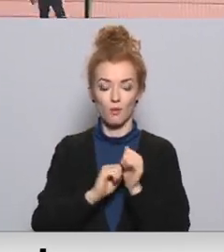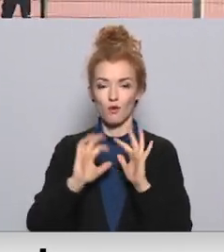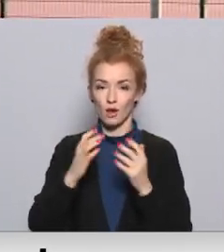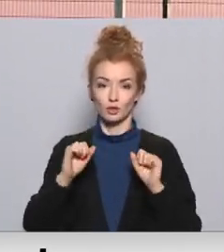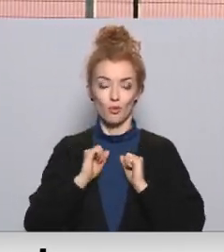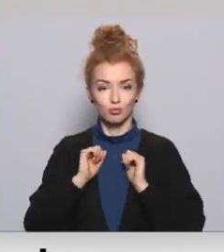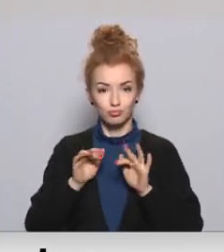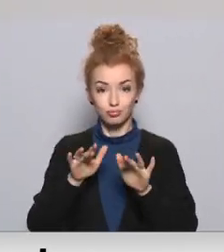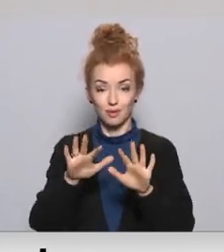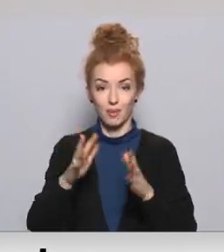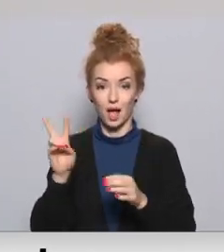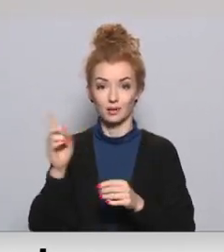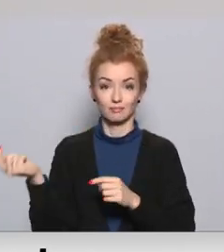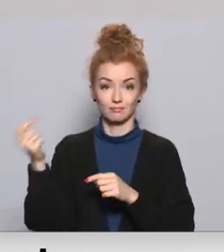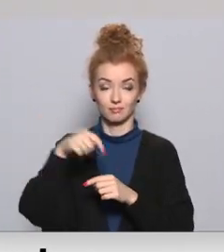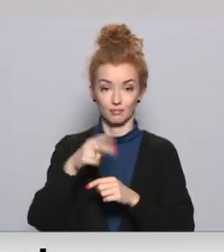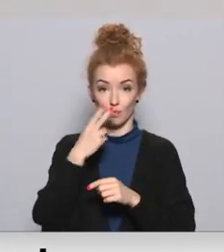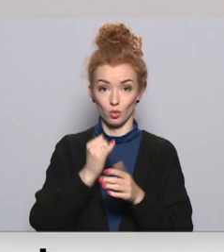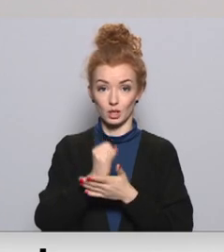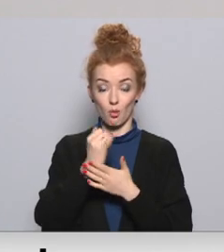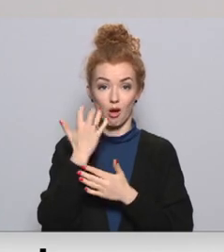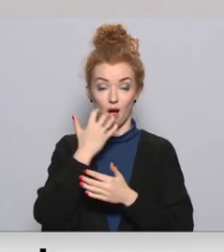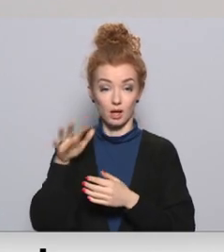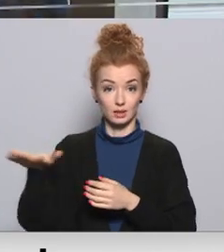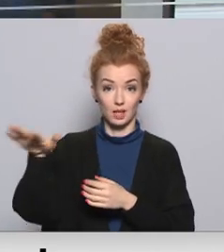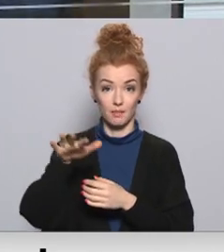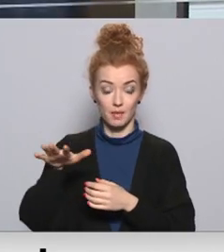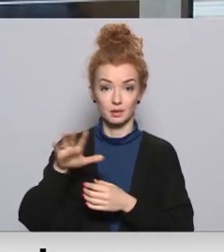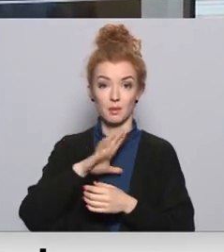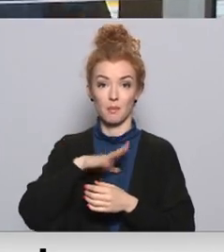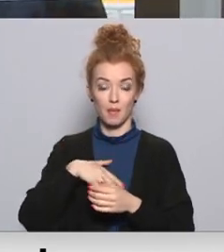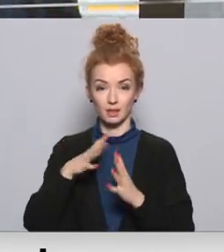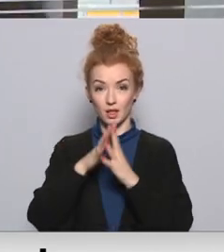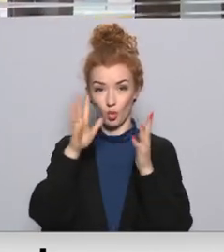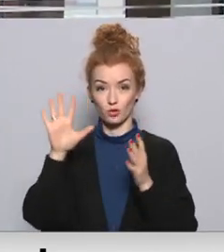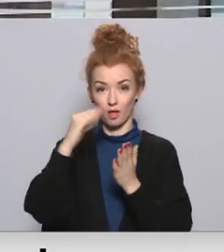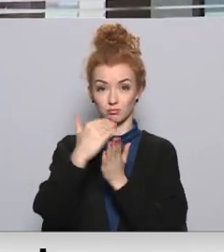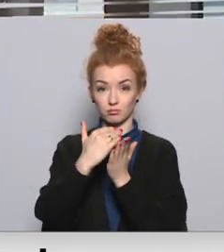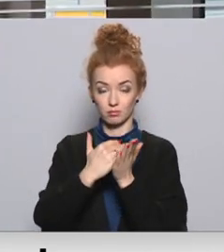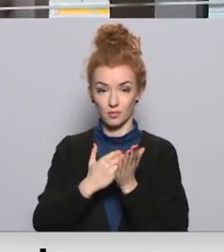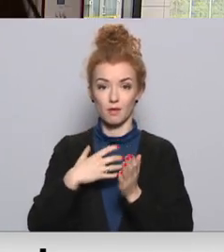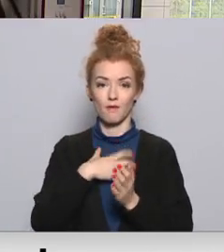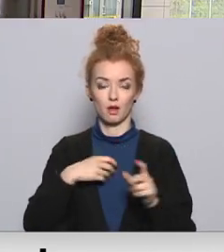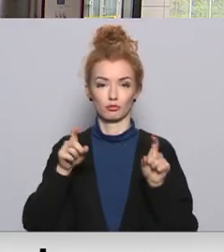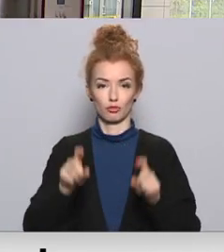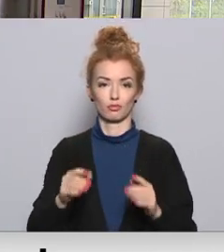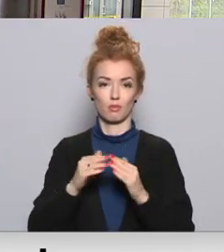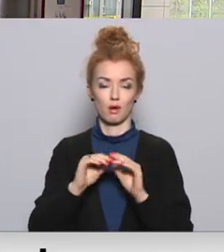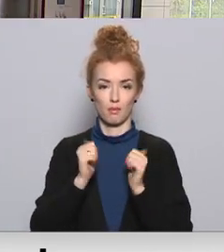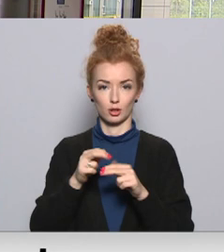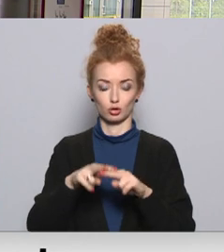Taču tiem, kuri atgriezīsies no ceļojuma ārzemēs, jāatceras, ka pēc daudzu valstu apmeklējumu jādodas pašizolācijā.